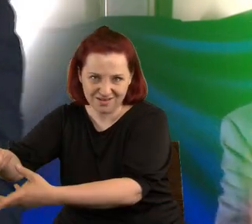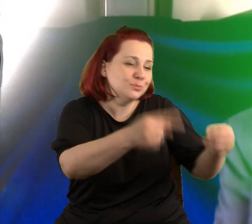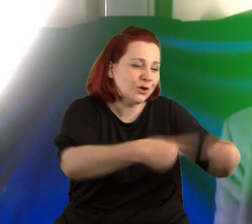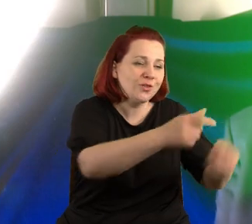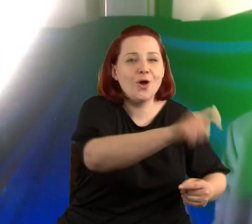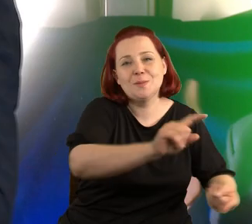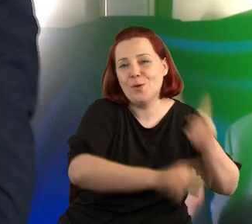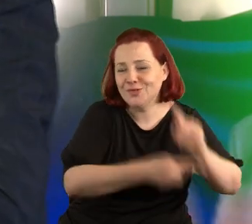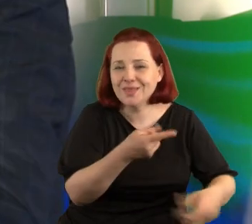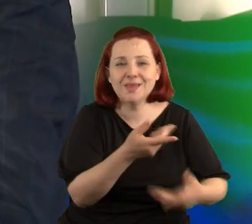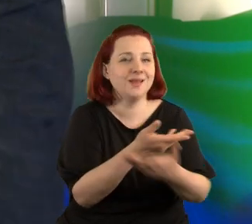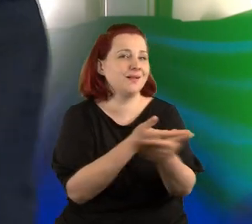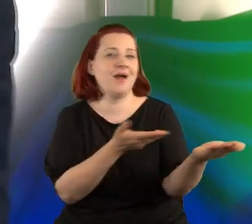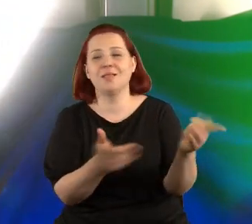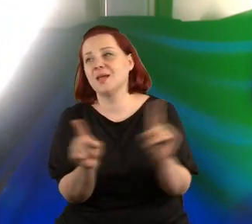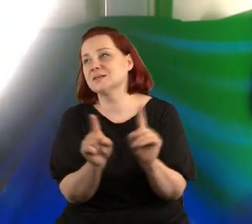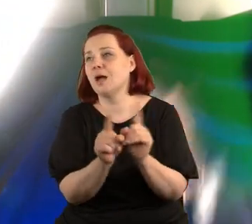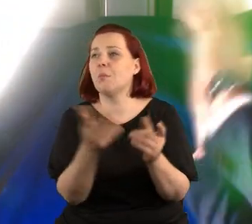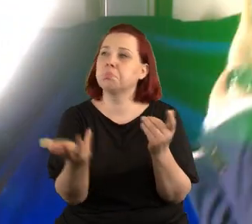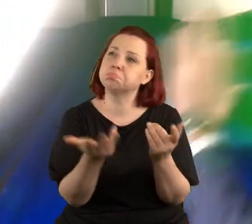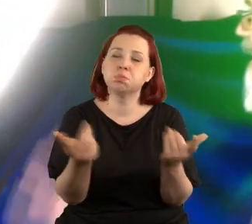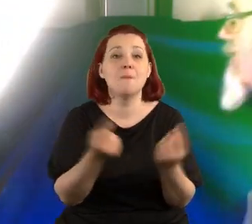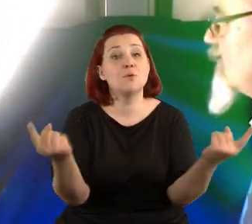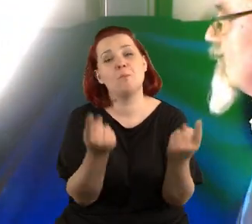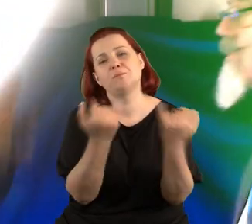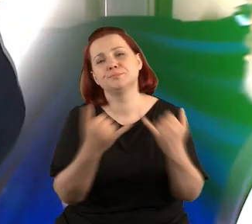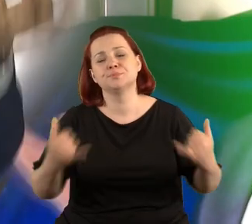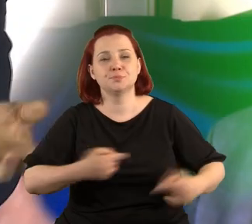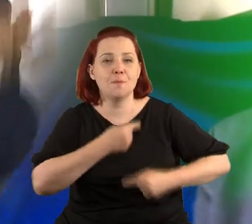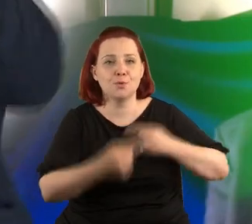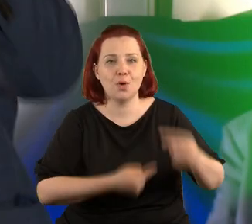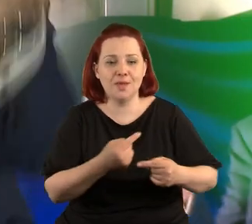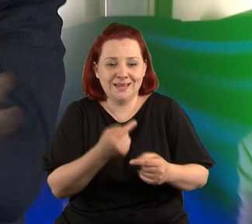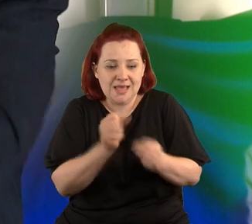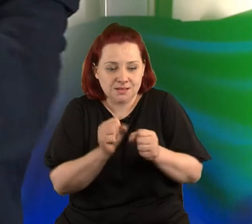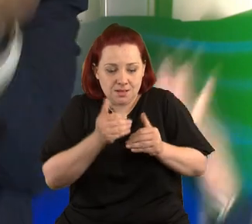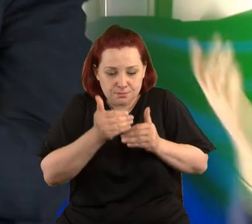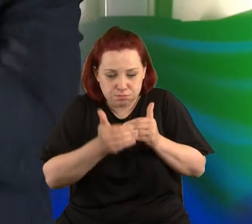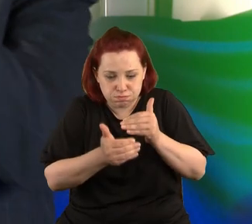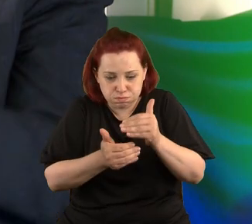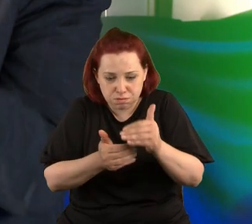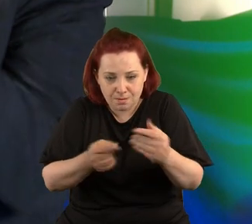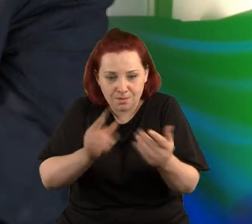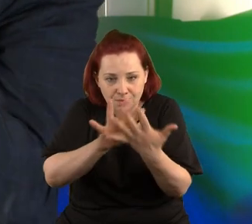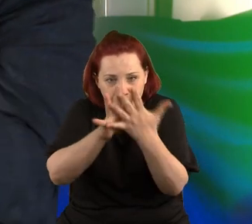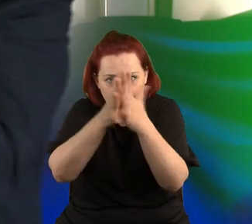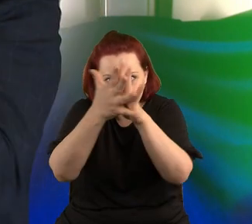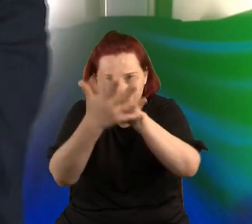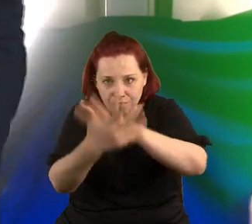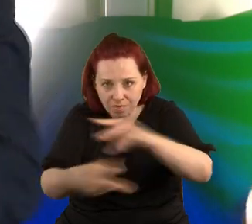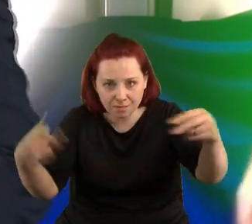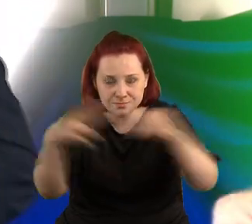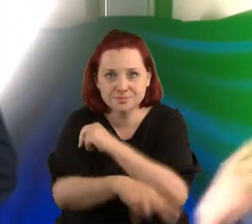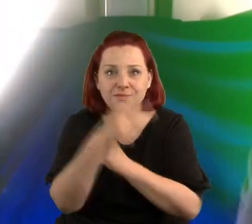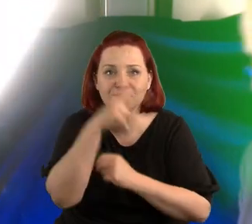politycznych, to samo dotyczy promowania produktu. Gdzieś jest taki moment, w którym ślepniemy i przestajemy widzieć